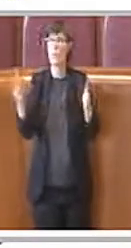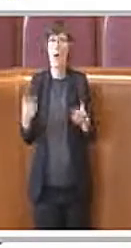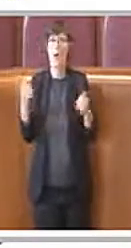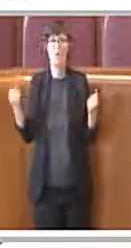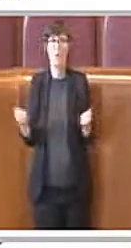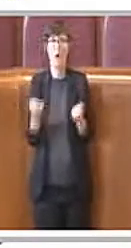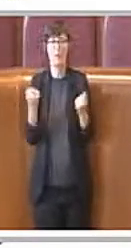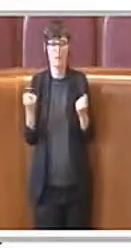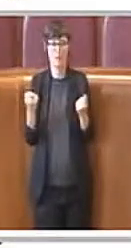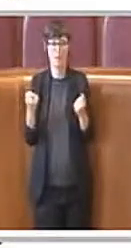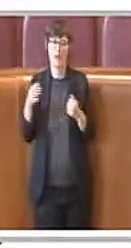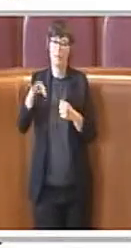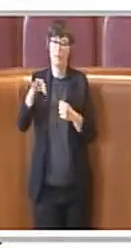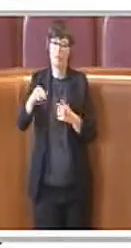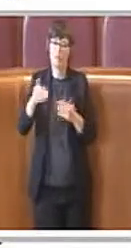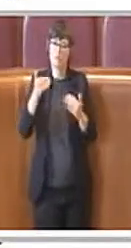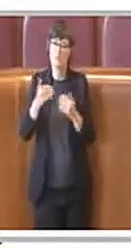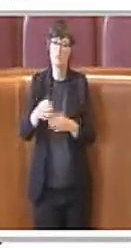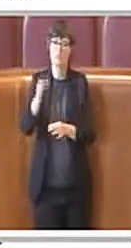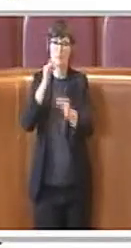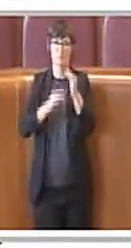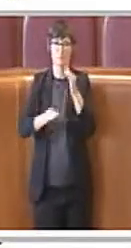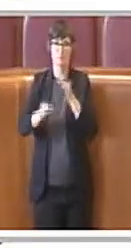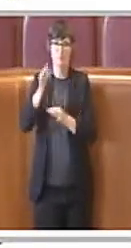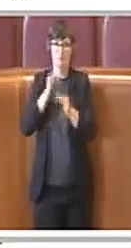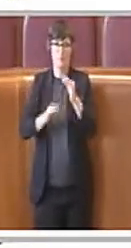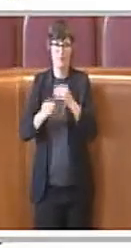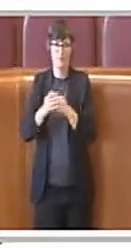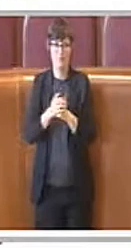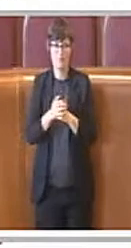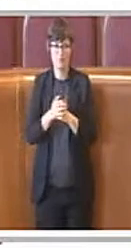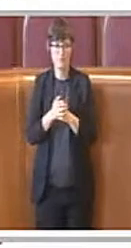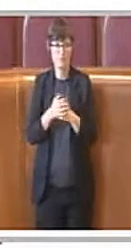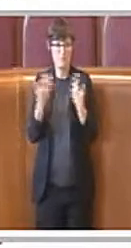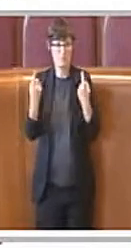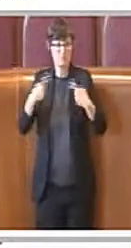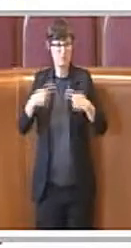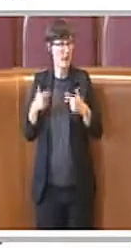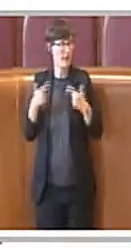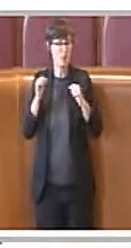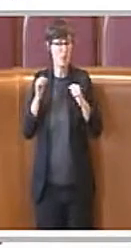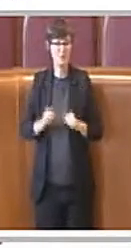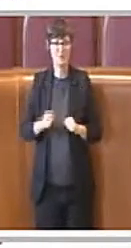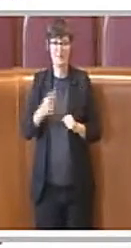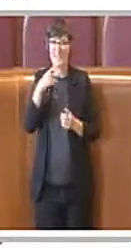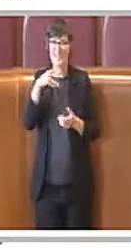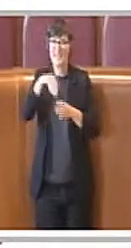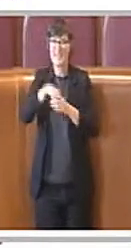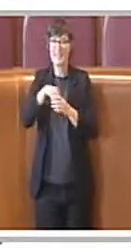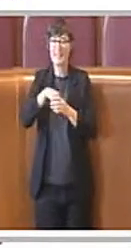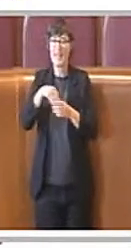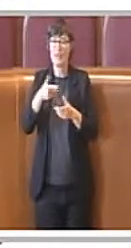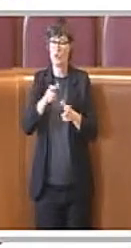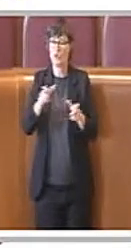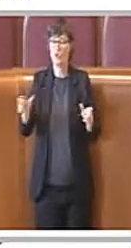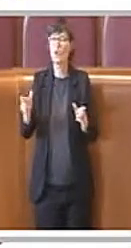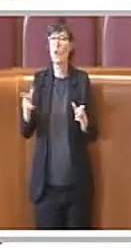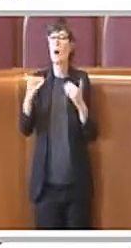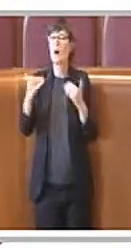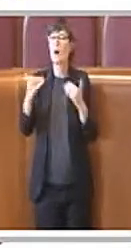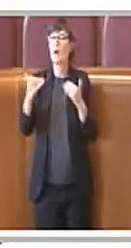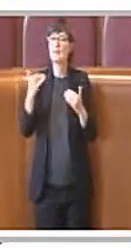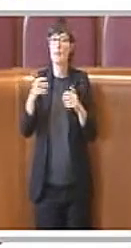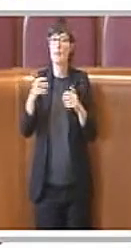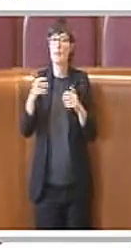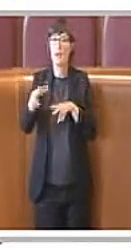consente a tutti i membri dell'Assemblea Capitolina, nonché a tutti coloro che assistono alle sedute o le seguono ad